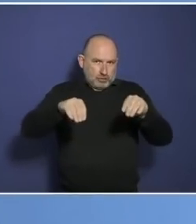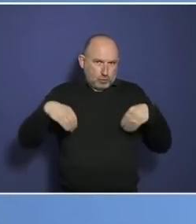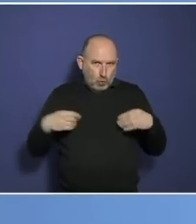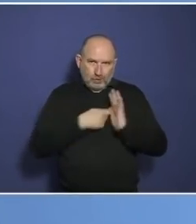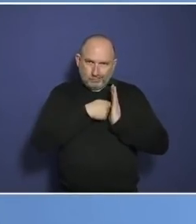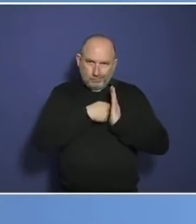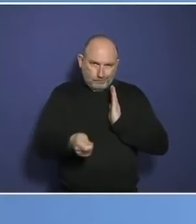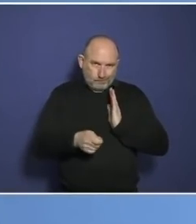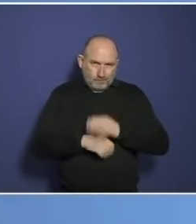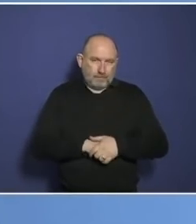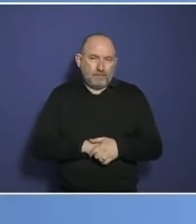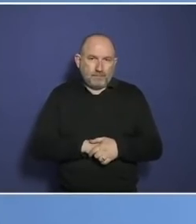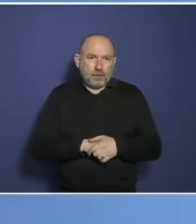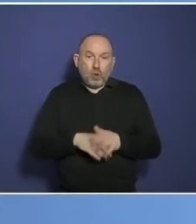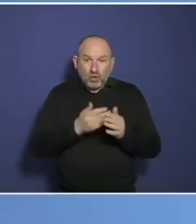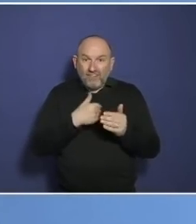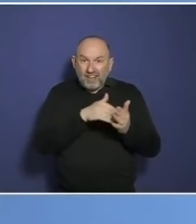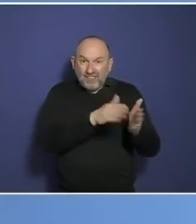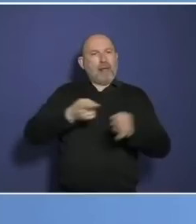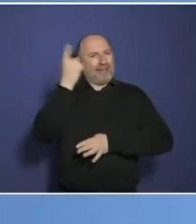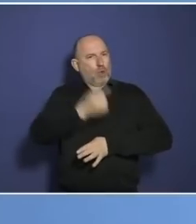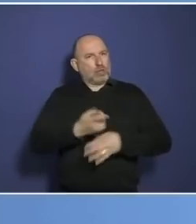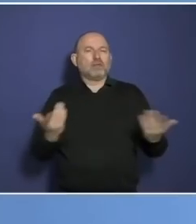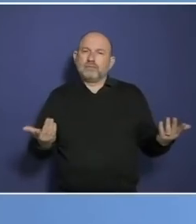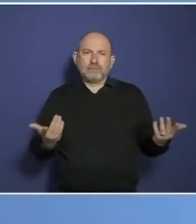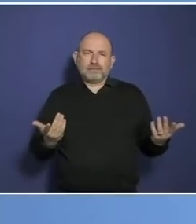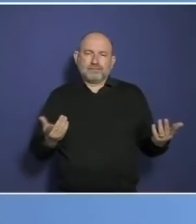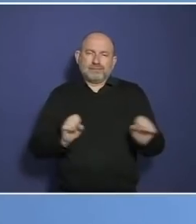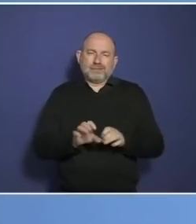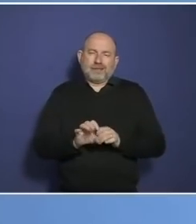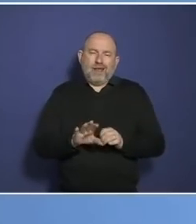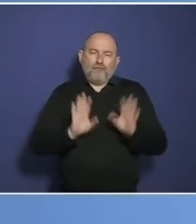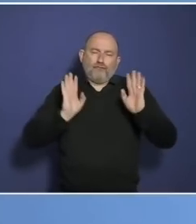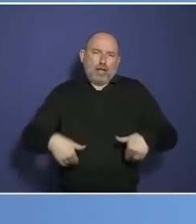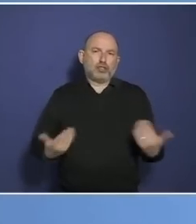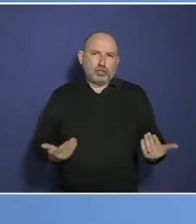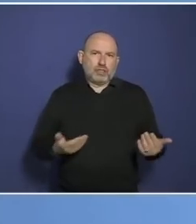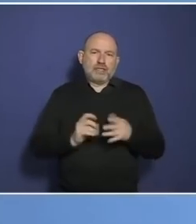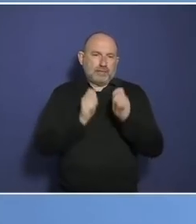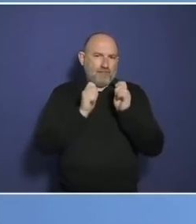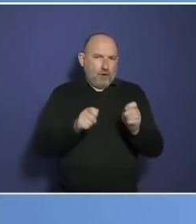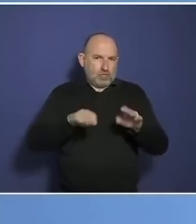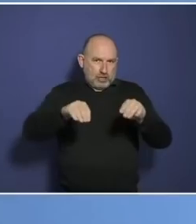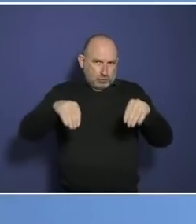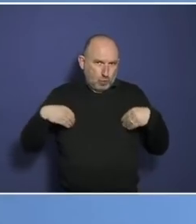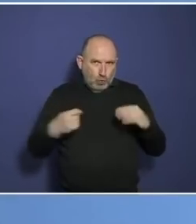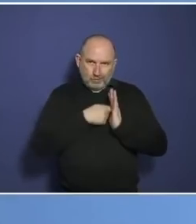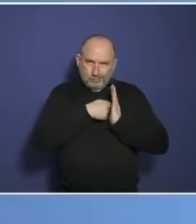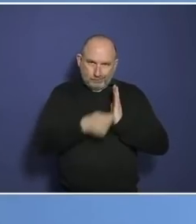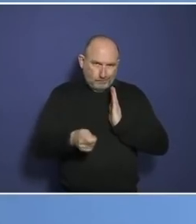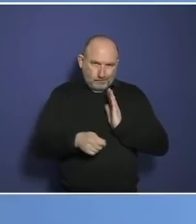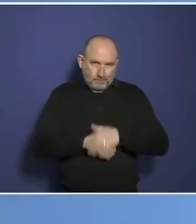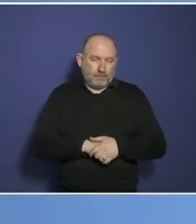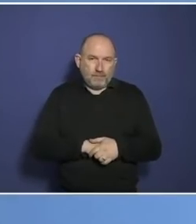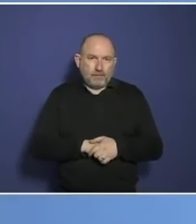jetzt nicht mehr verfolgt auf absehbarer Zeit. Moment, Moment, Moment, Herr Minister, haben innerhalb von einem Tag Ihre Meinung um